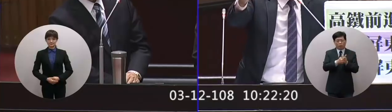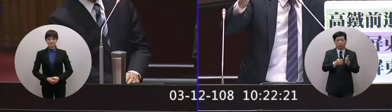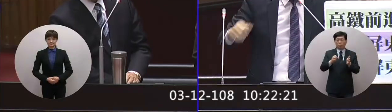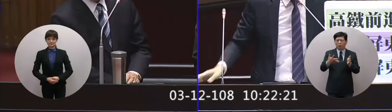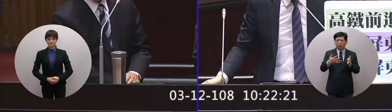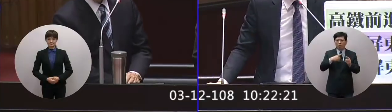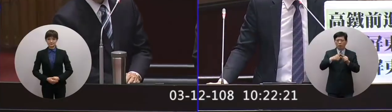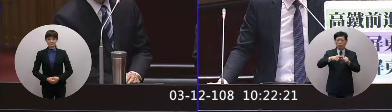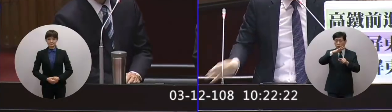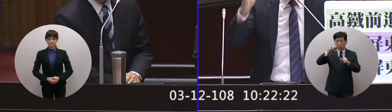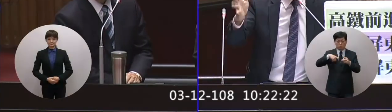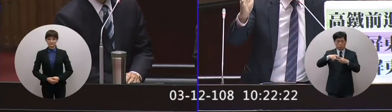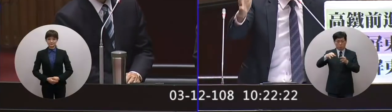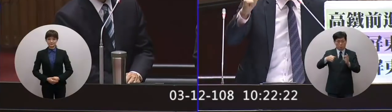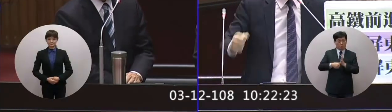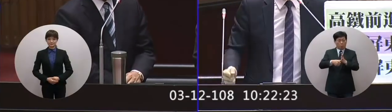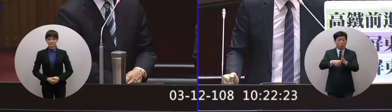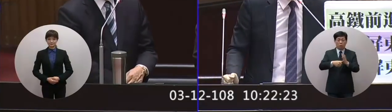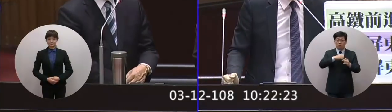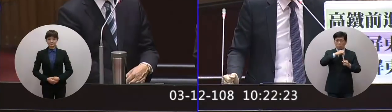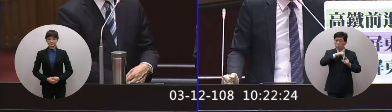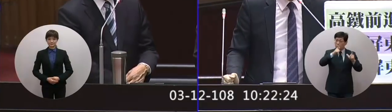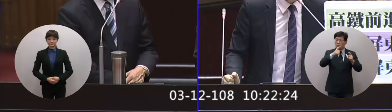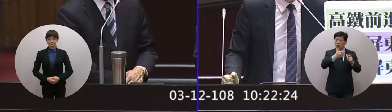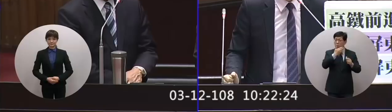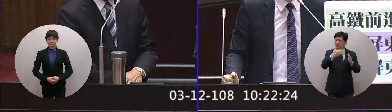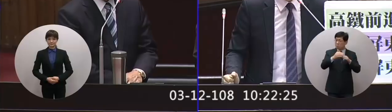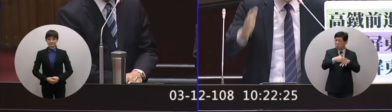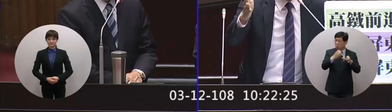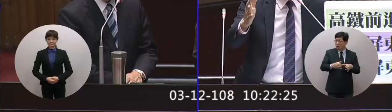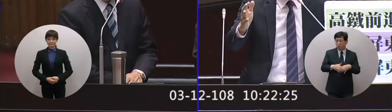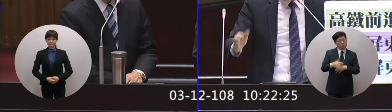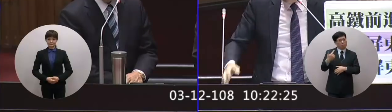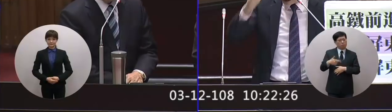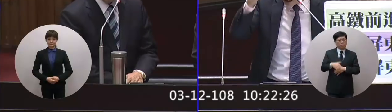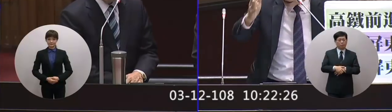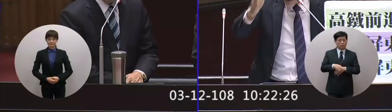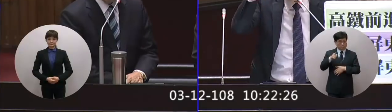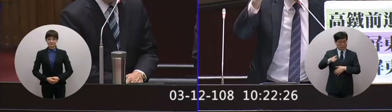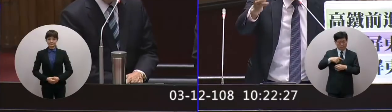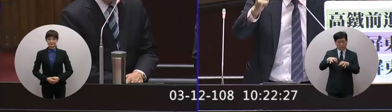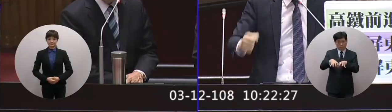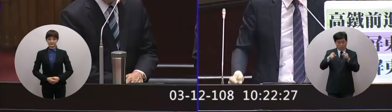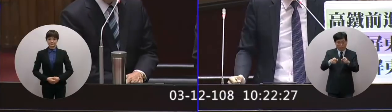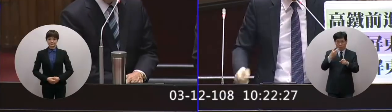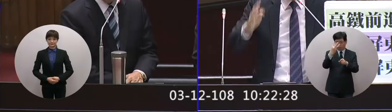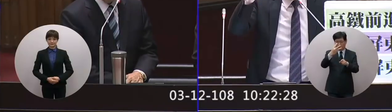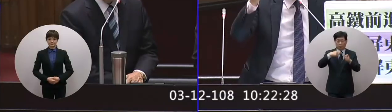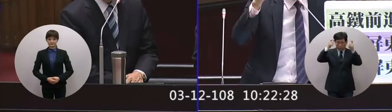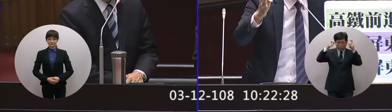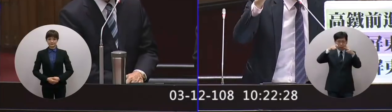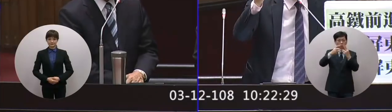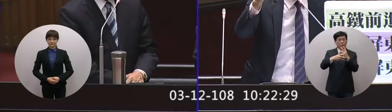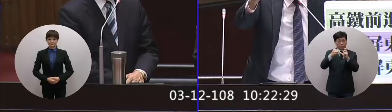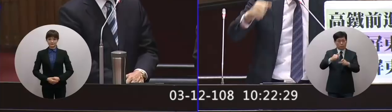為什麼這個中山工商這麼窮那屏東的蘇林學校不要辦嗎不是嘛為什麼因為他臨近三個高雄的公約區